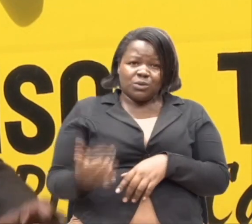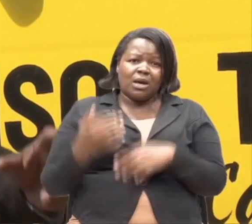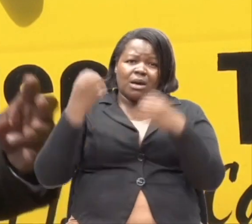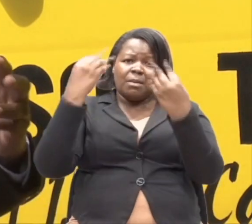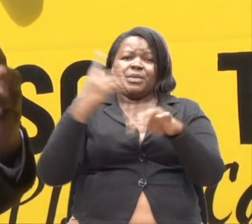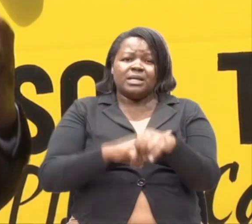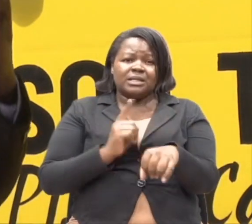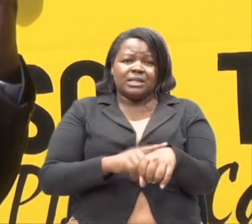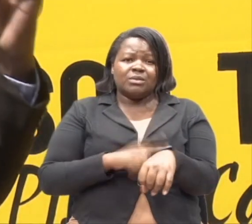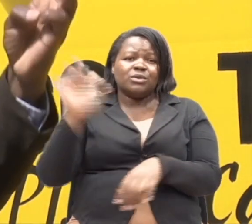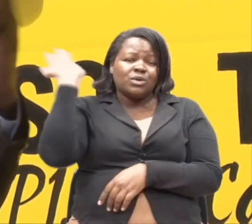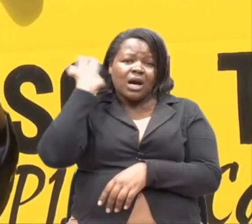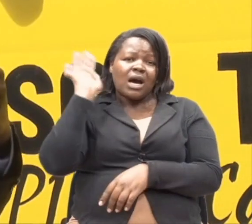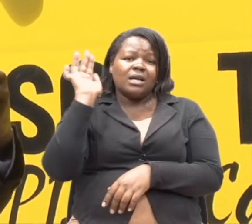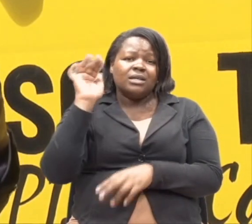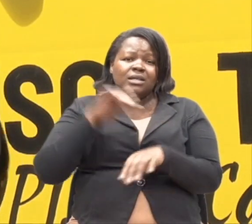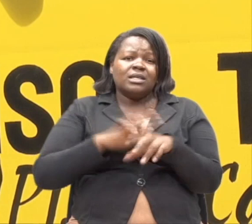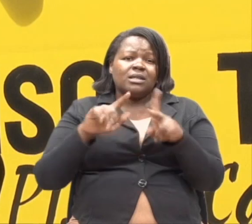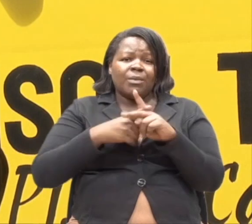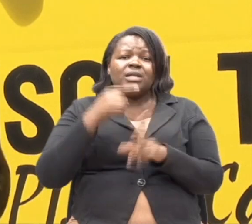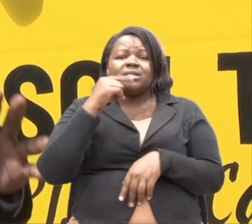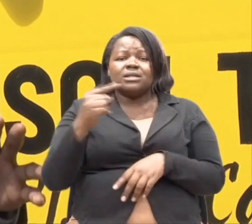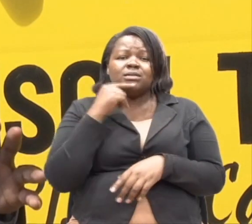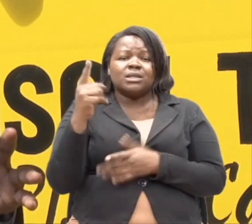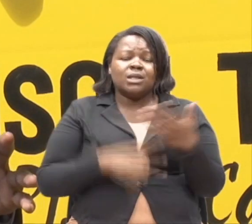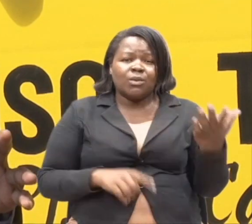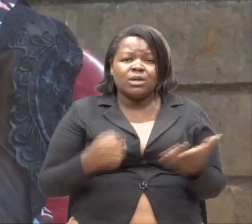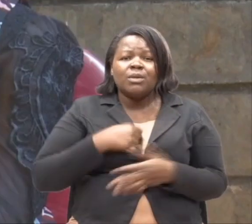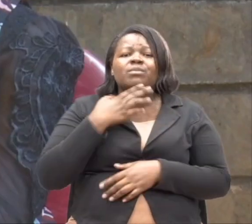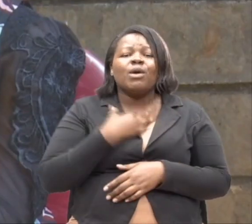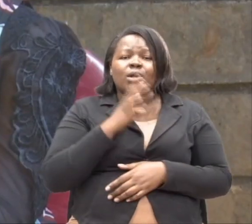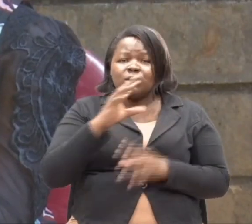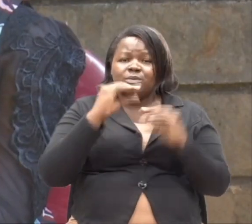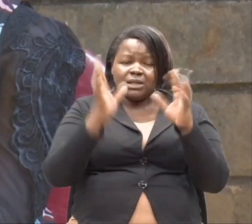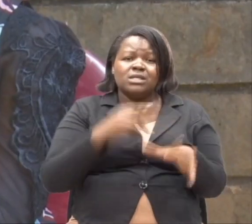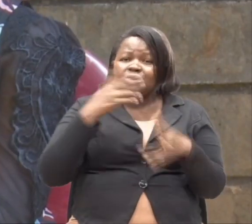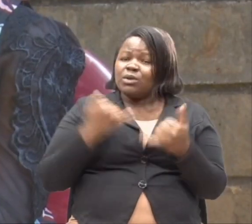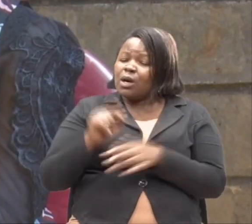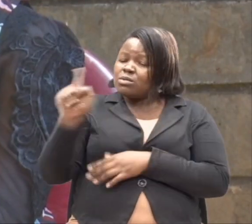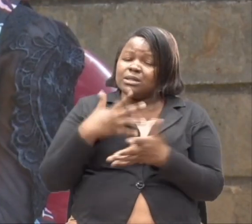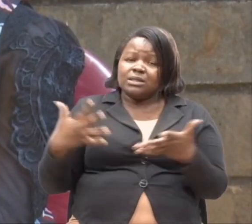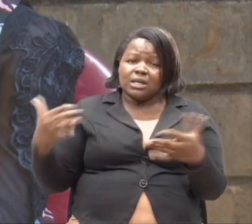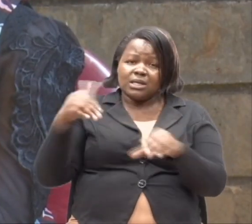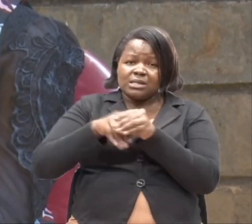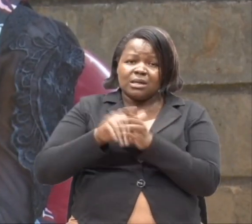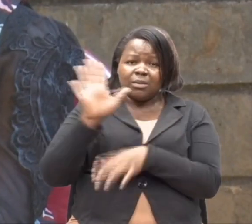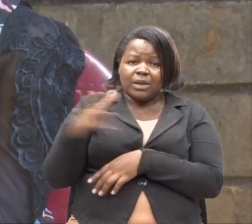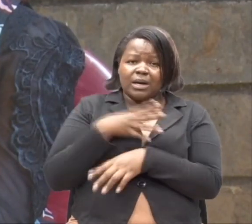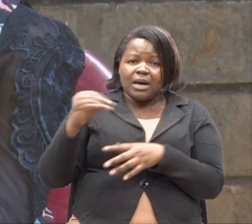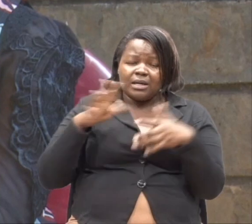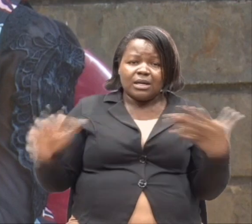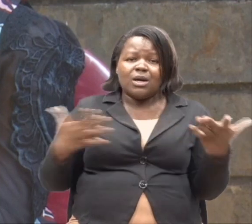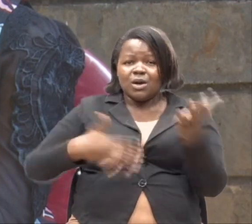nyingi. Unatikia hapare. Mwazo nilikuambia. Niniambia na tahtamani kuwa mwali. Kwa hivyo hilo jambo liko ndani yaki. Na vile